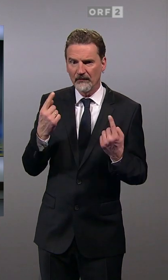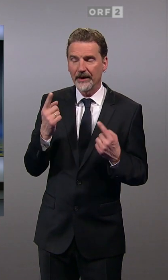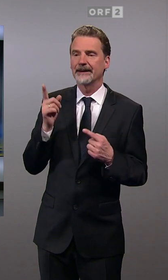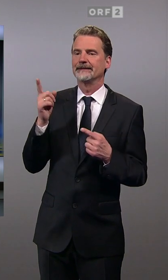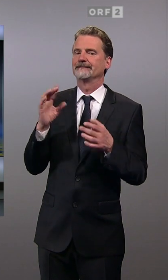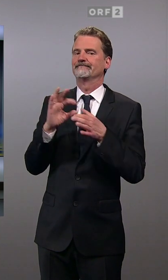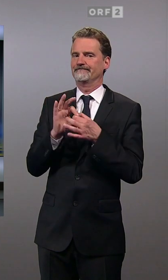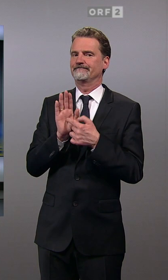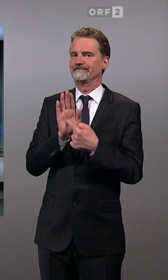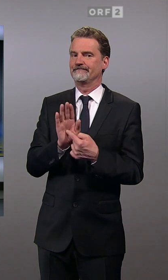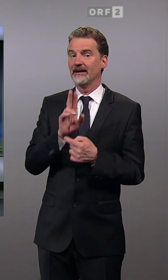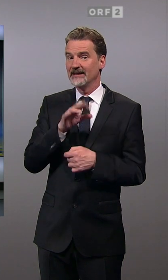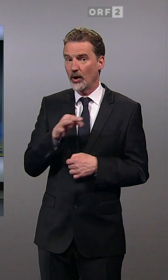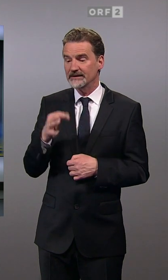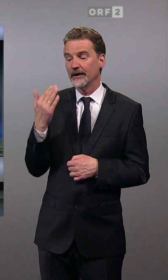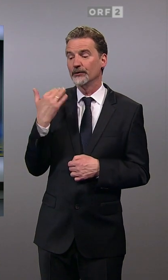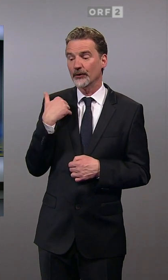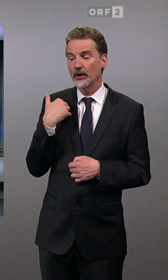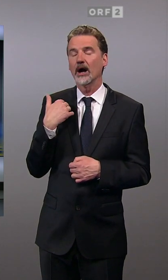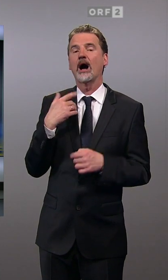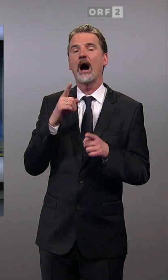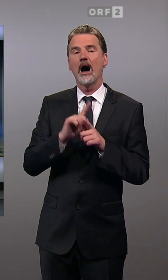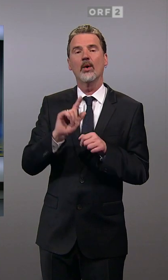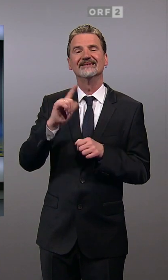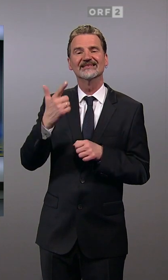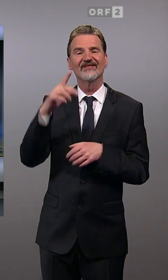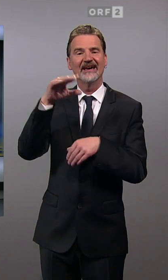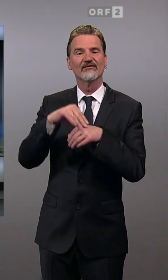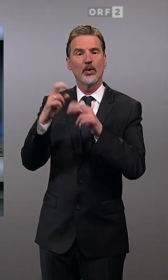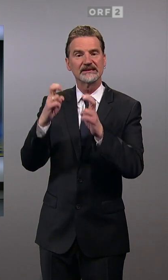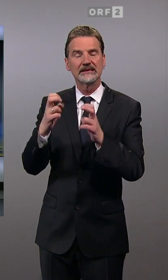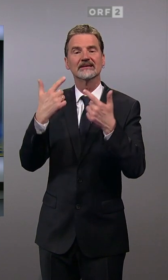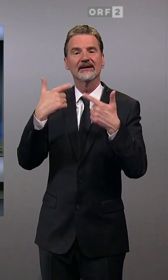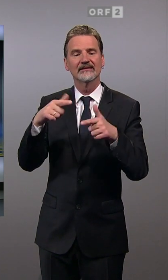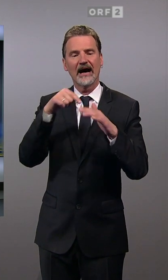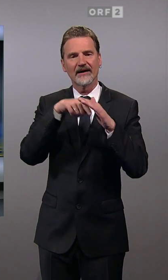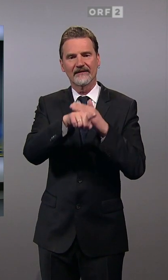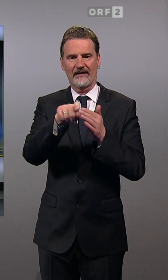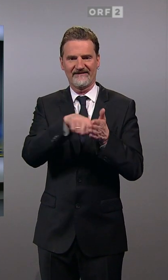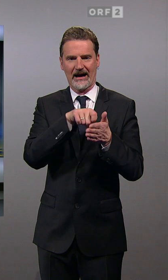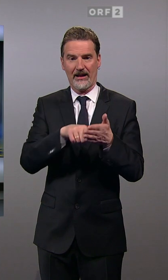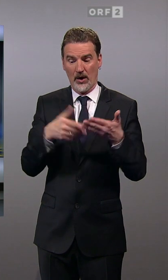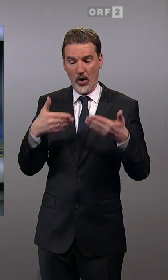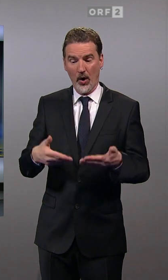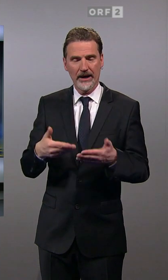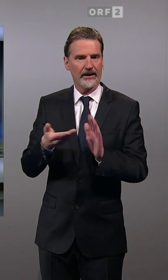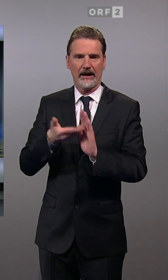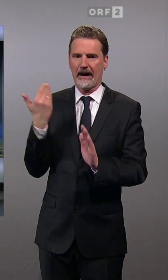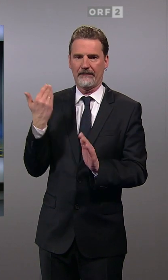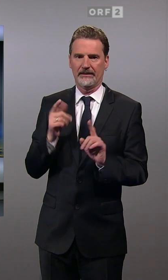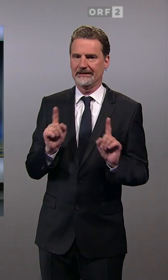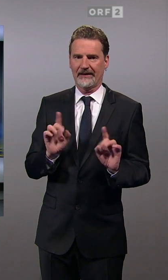dass in Niederösterreich bisher Zweitwohnsitz-Gemeldete auch haben den Landtag wählen dürfen. Das ist heuer nicht mehr der Fall.